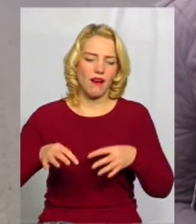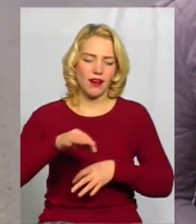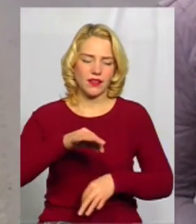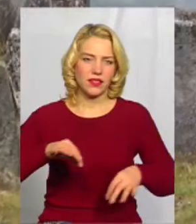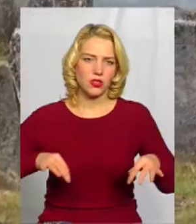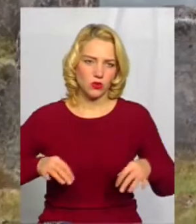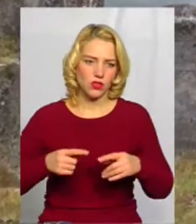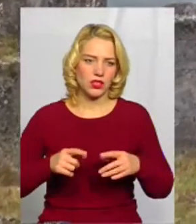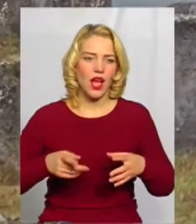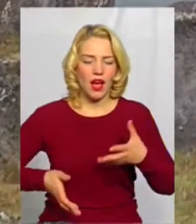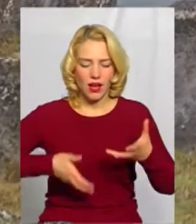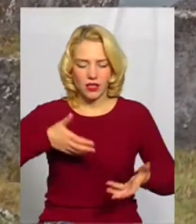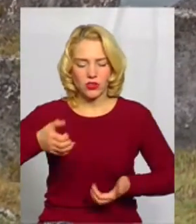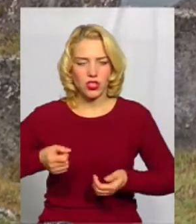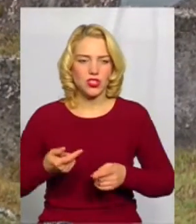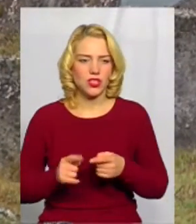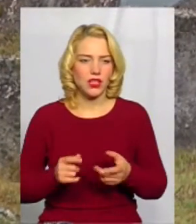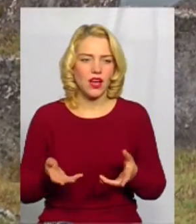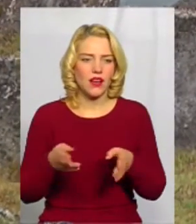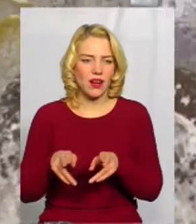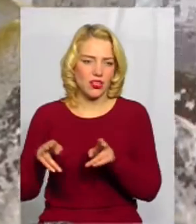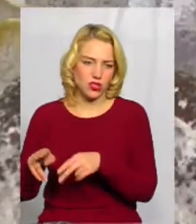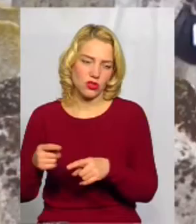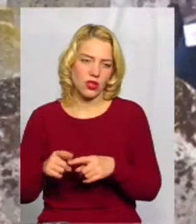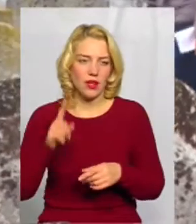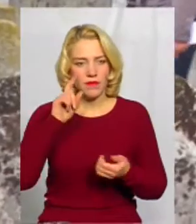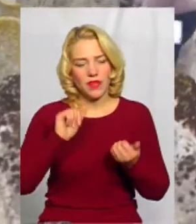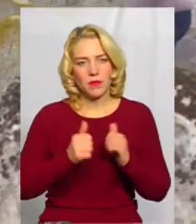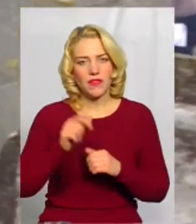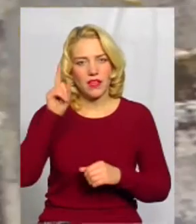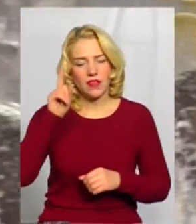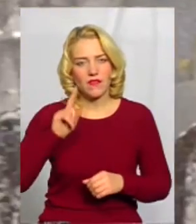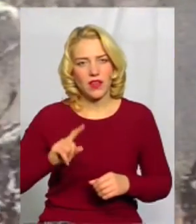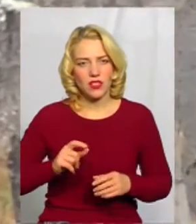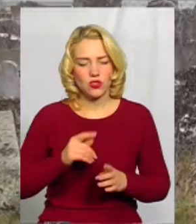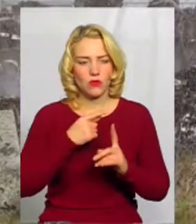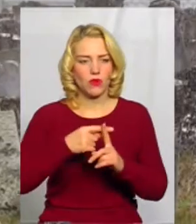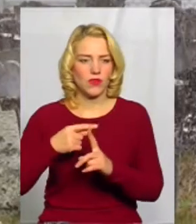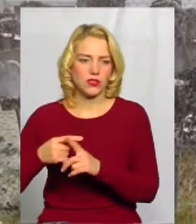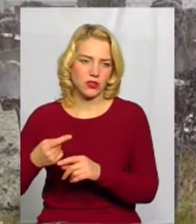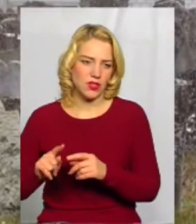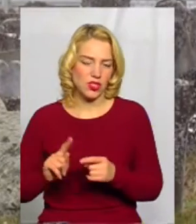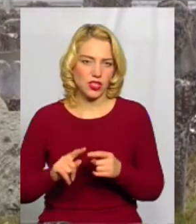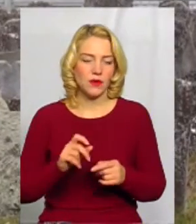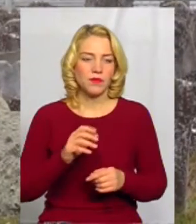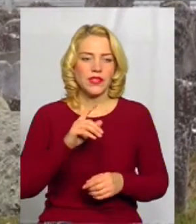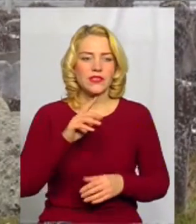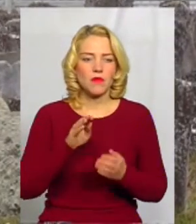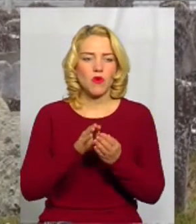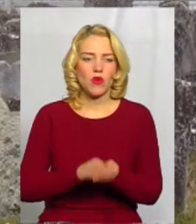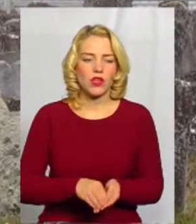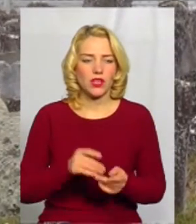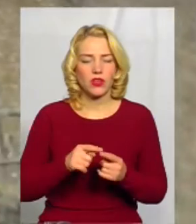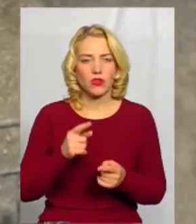археологічних решток. Так, до прикладу, на історичній пам'ятці 16-го століття єврейському кладовищу з могилою Бел Шемтова, проповідника хасидизму,